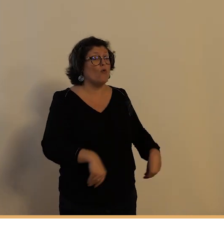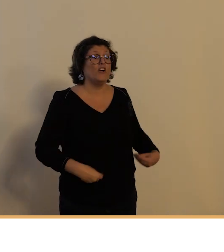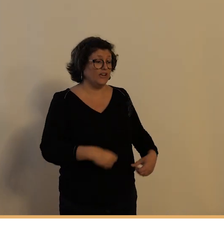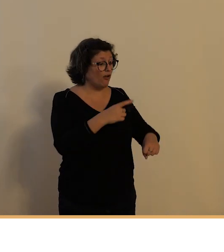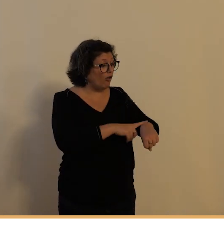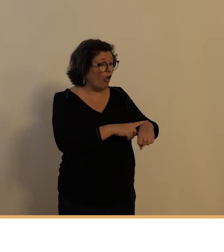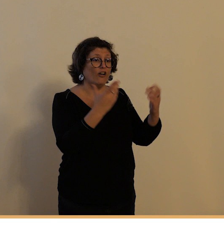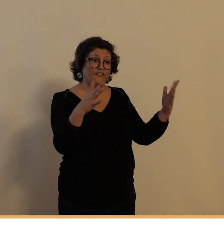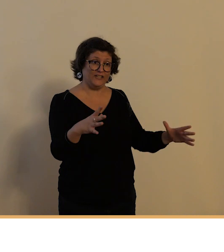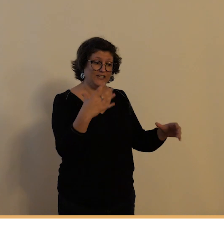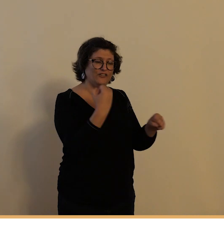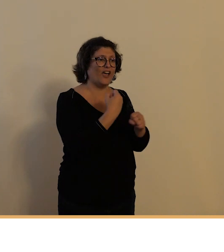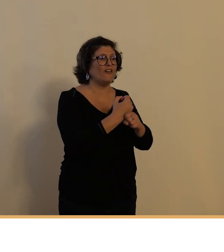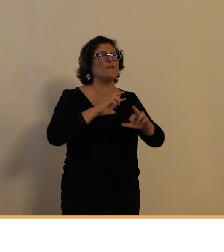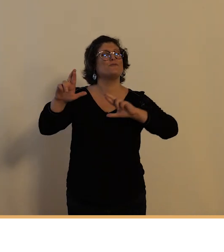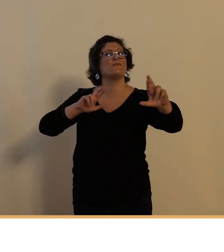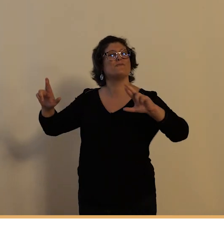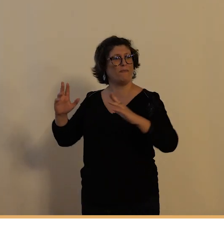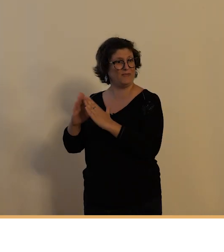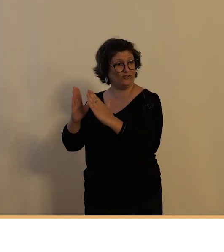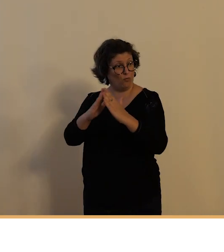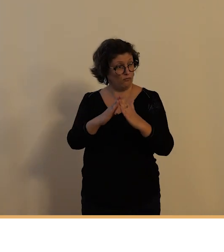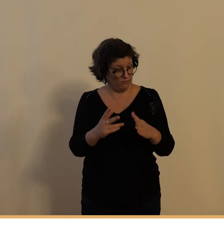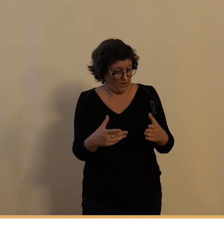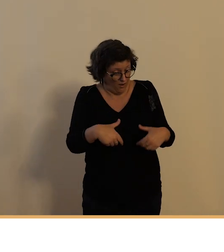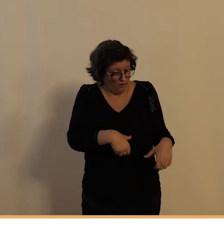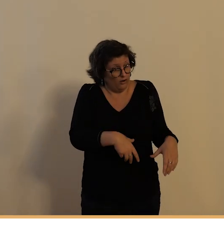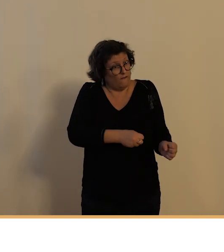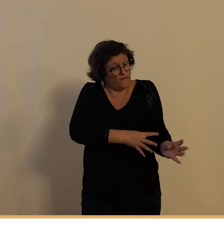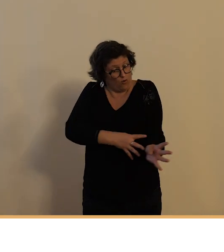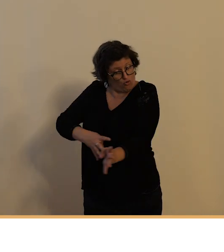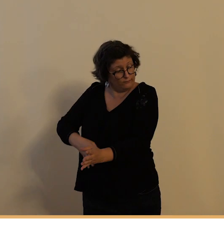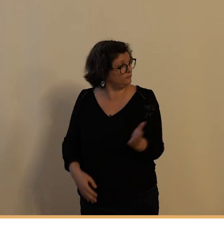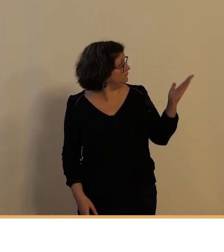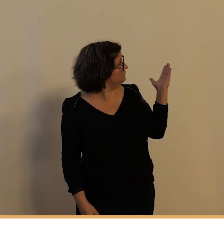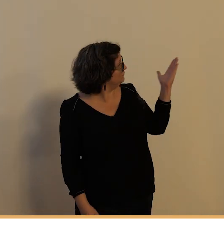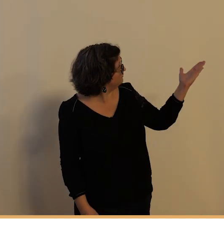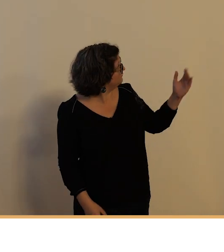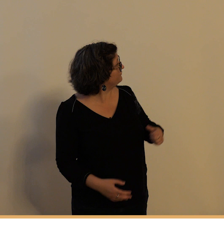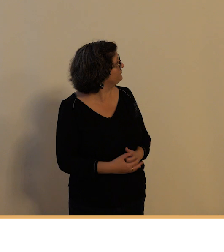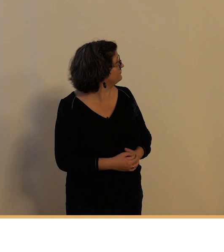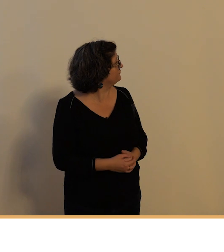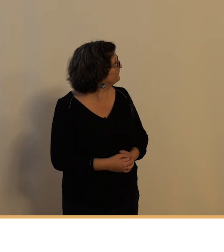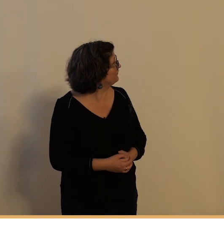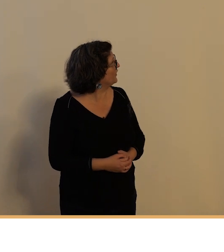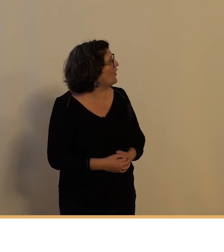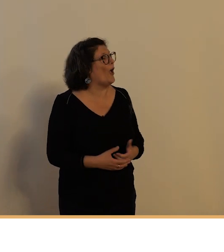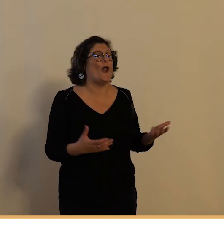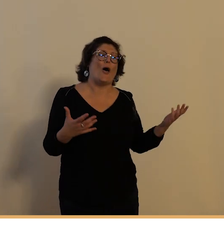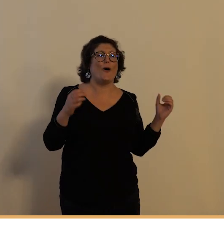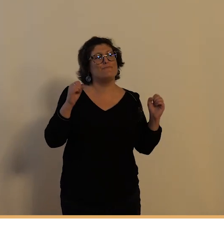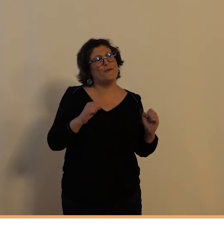présence du vélo dans la classe ouvrière alors ça donne lieu des fois à des petites poses